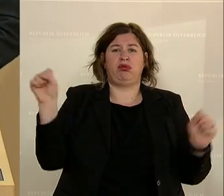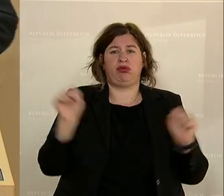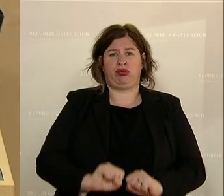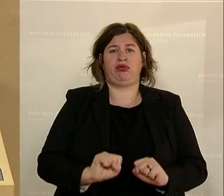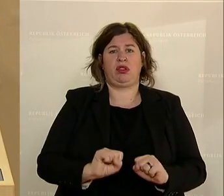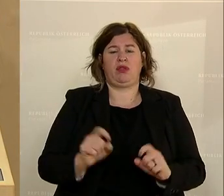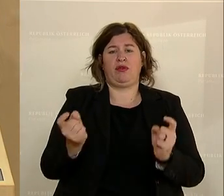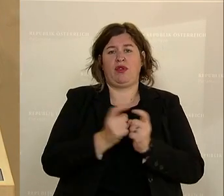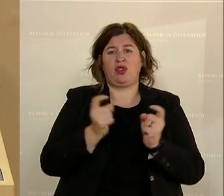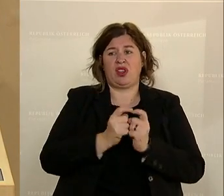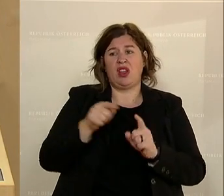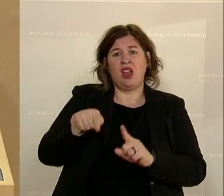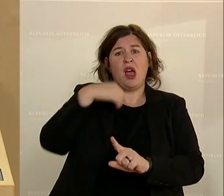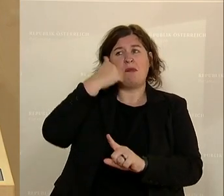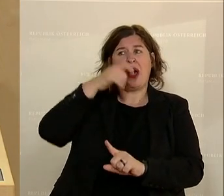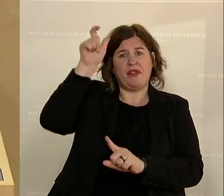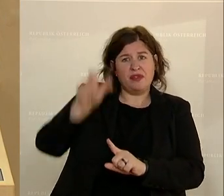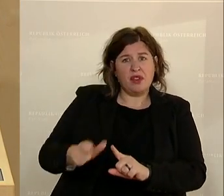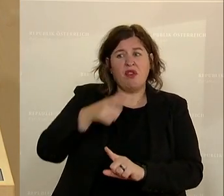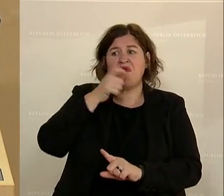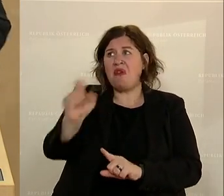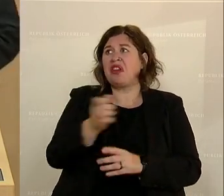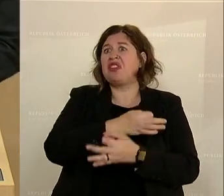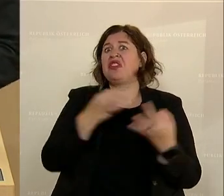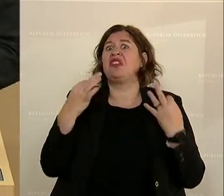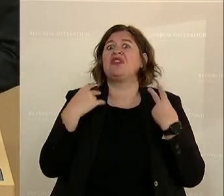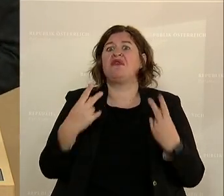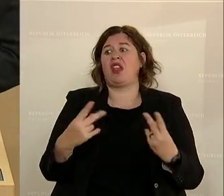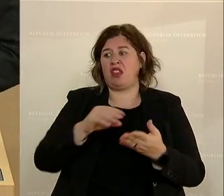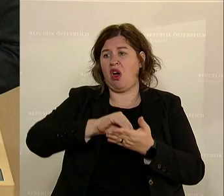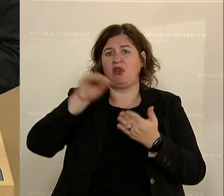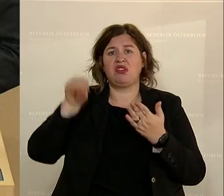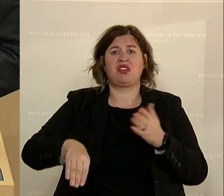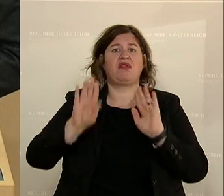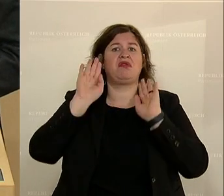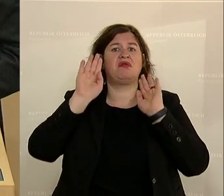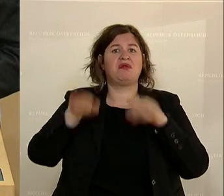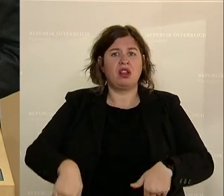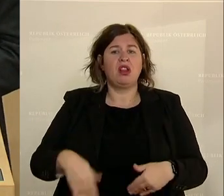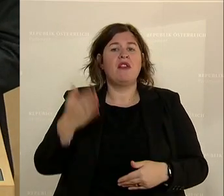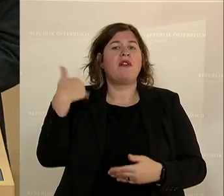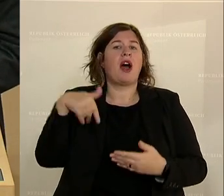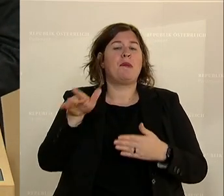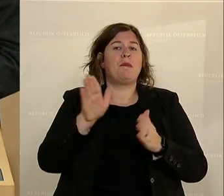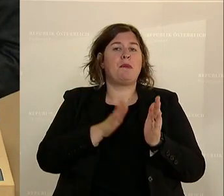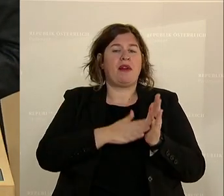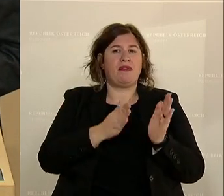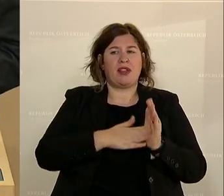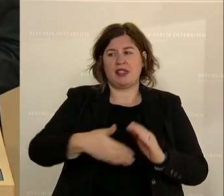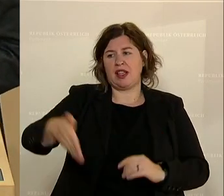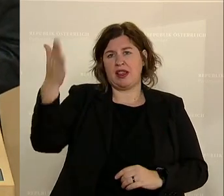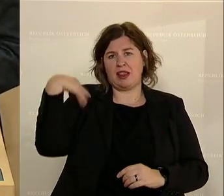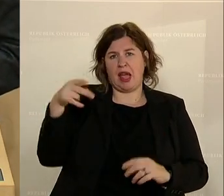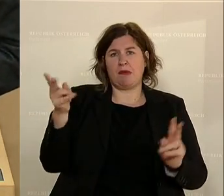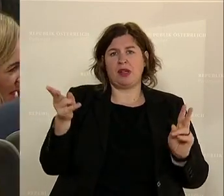ist ein Mann, dessen Wort nichts wert ist und dessen Unterschrift nichts zählt. Das hat er ja bewiesen, damals wie Kurz